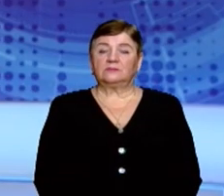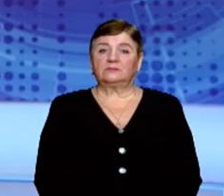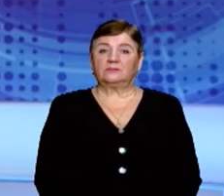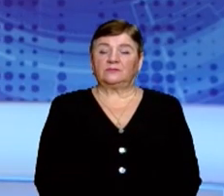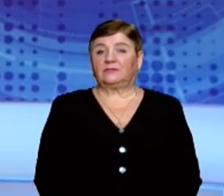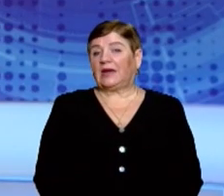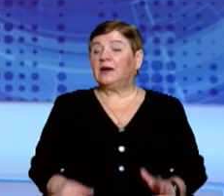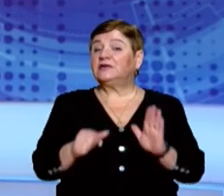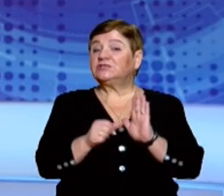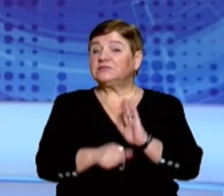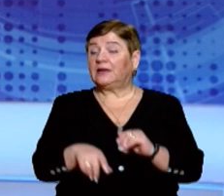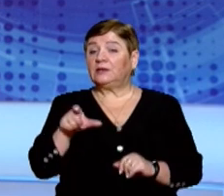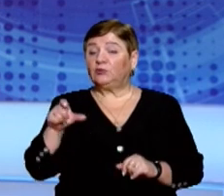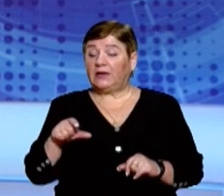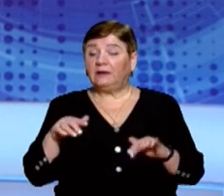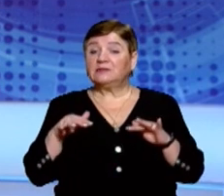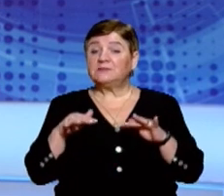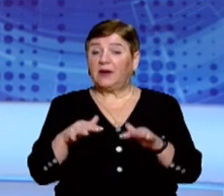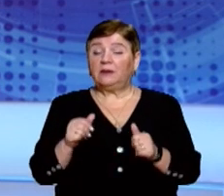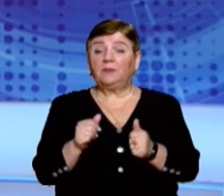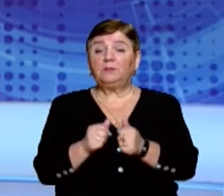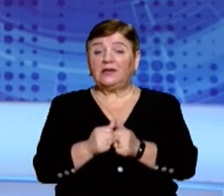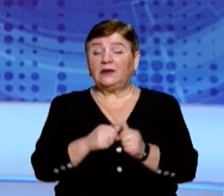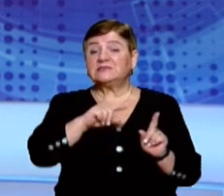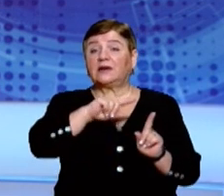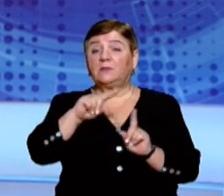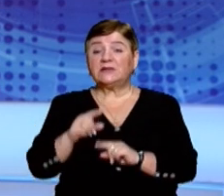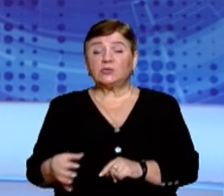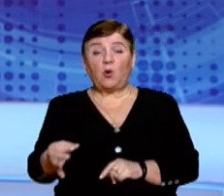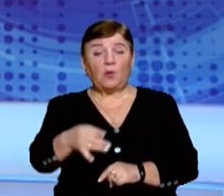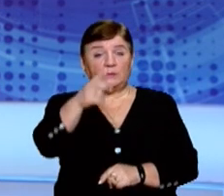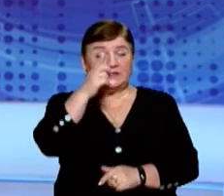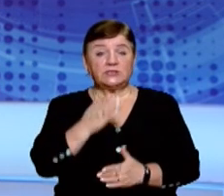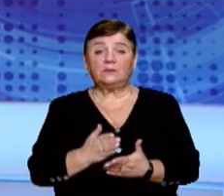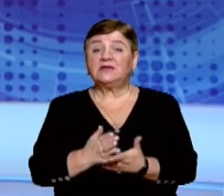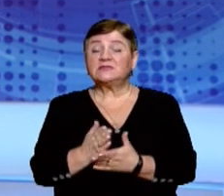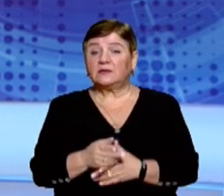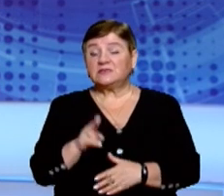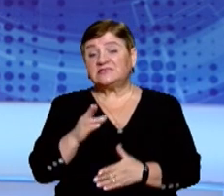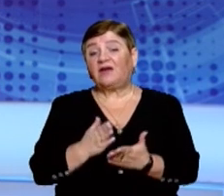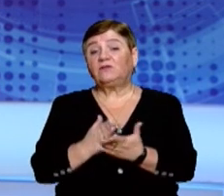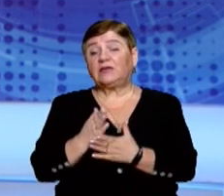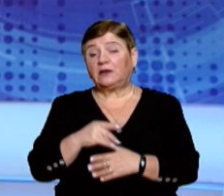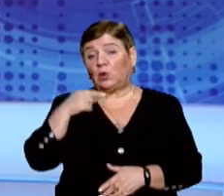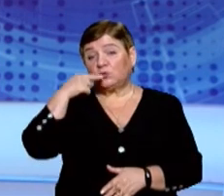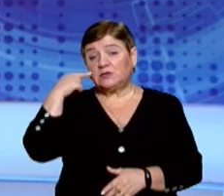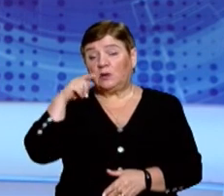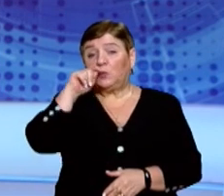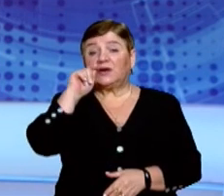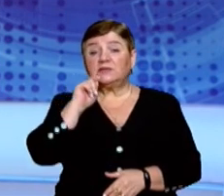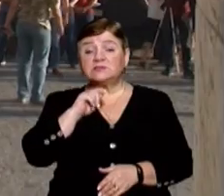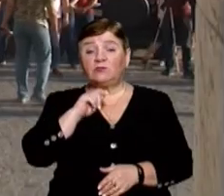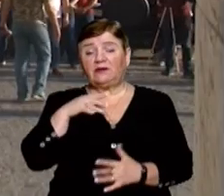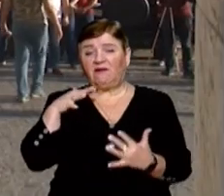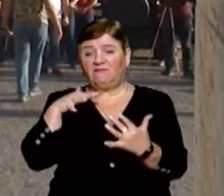60 людей зібралися сьогодні біля будівлі Закарпатської облдержадміністрації. Це ветерани російсько-української війни,